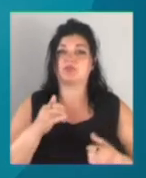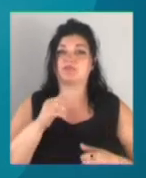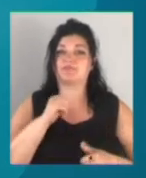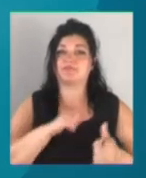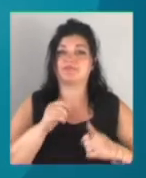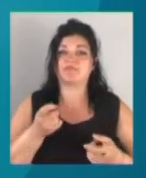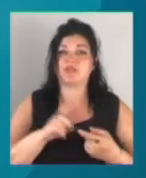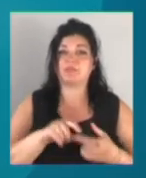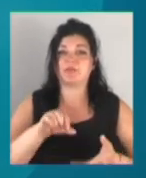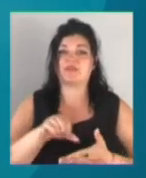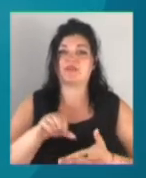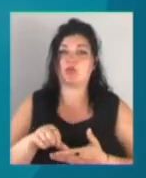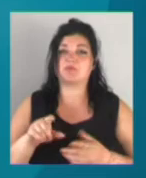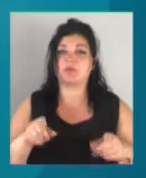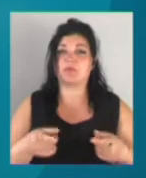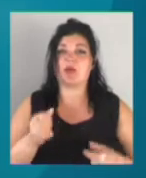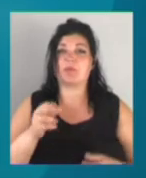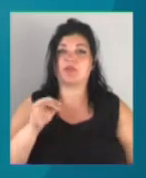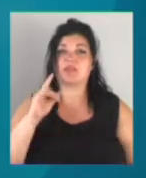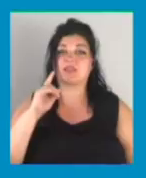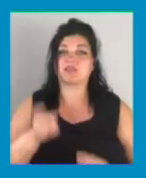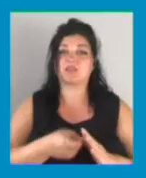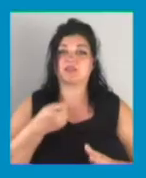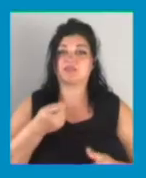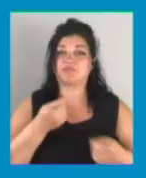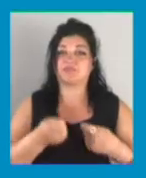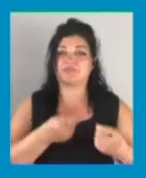представником затриманого, аби дізнатися їхню позицію.